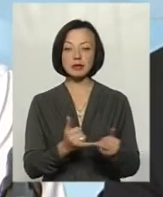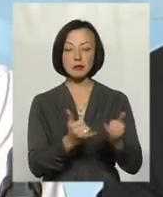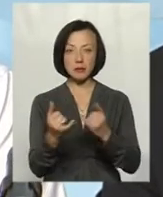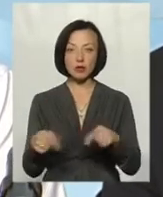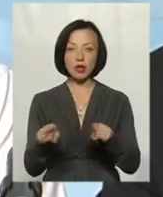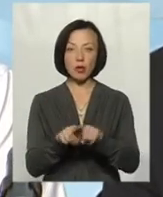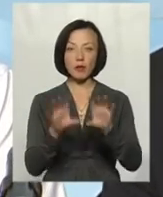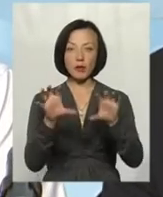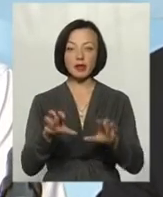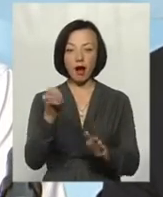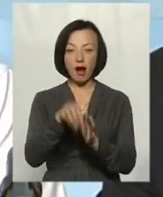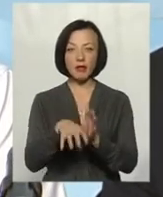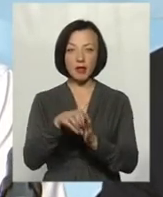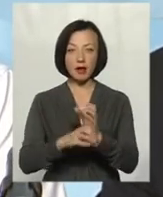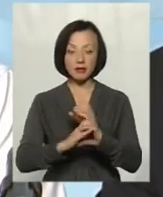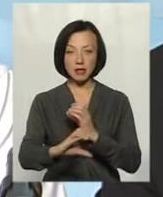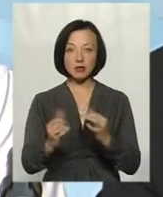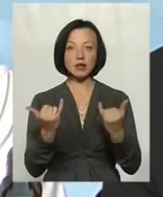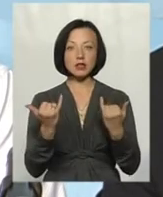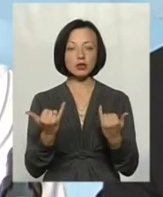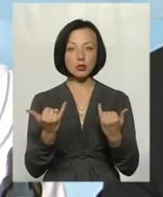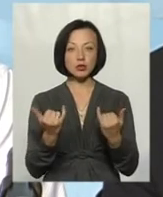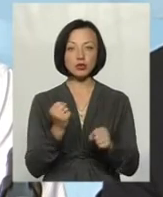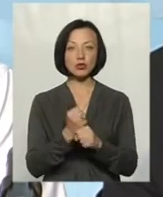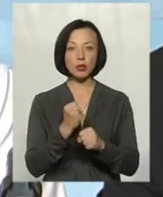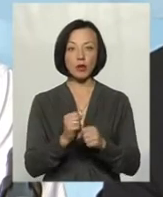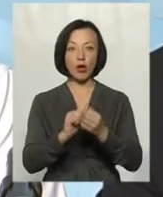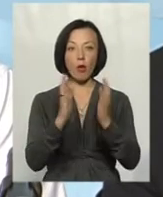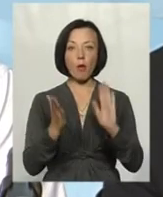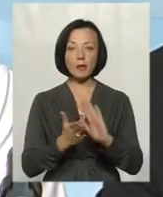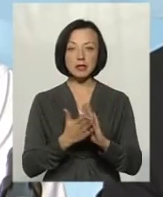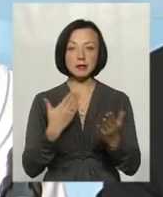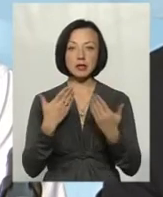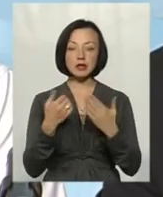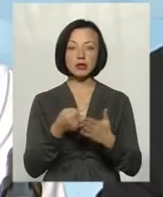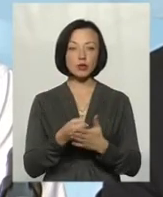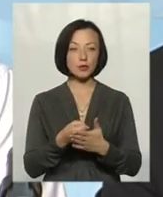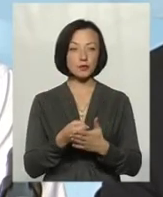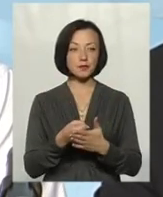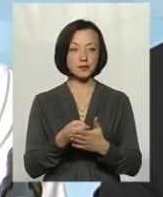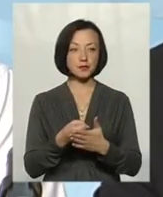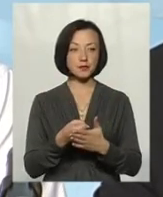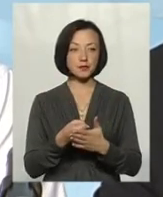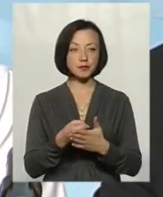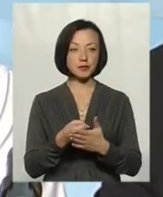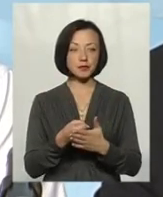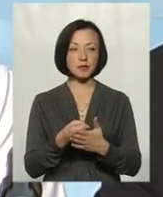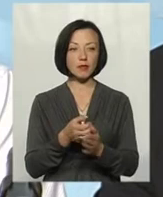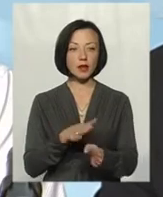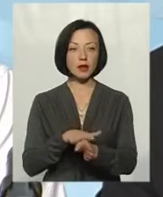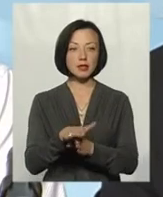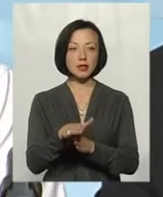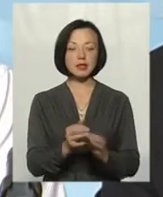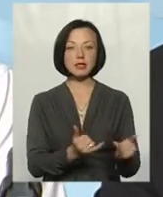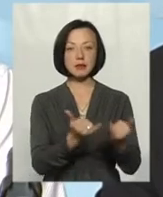принципу каналізацію. На сьогодні зроблений комплексний підхід до реалізації